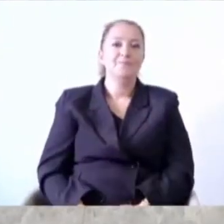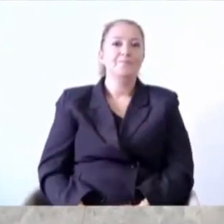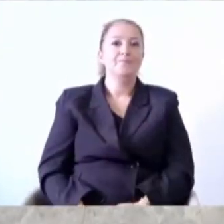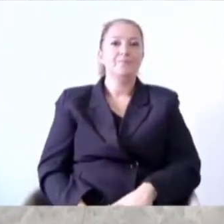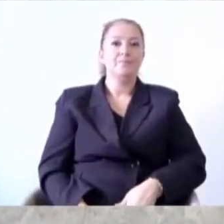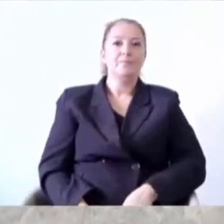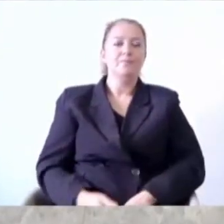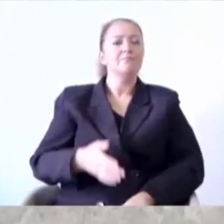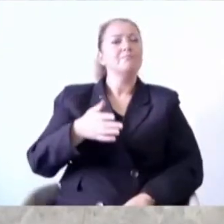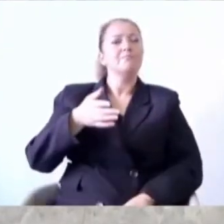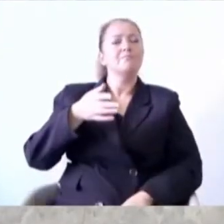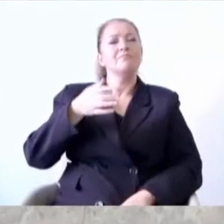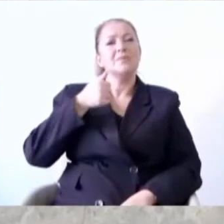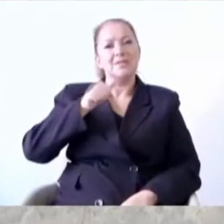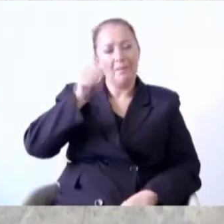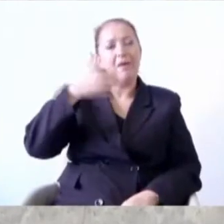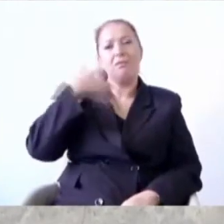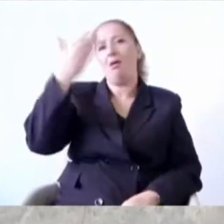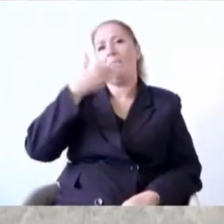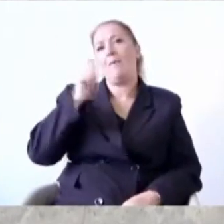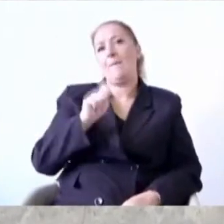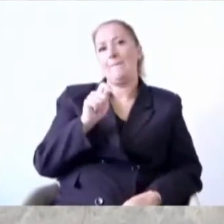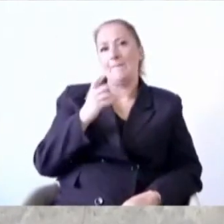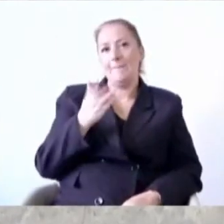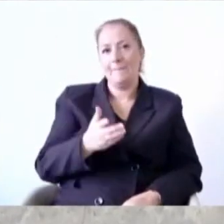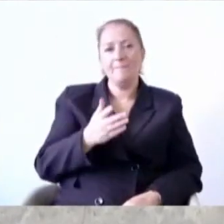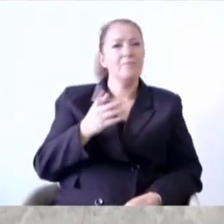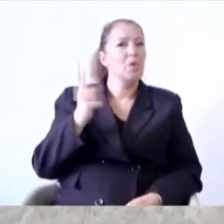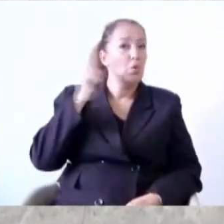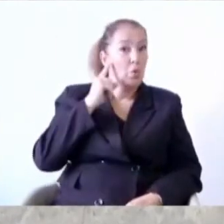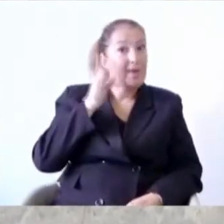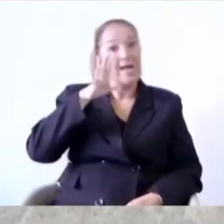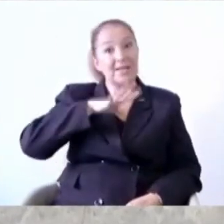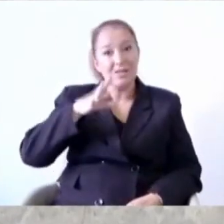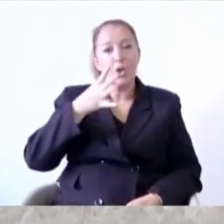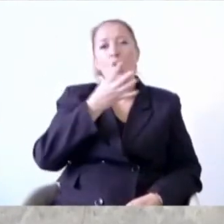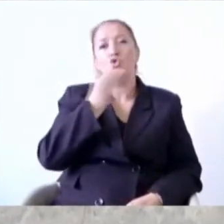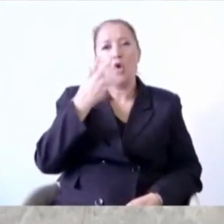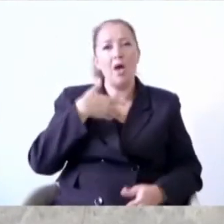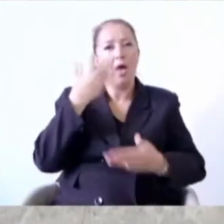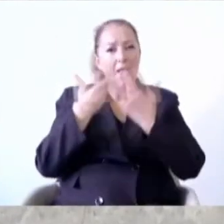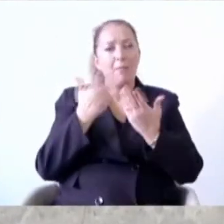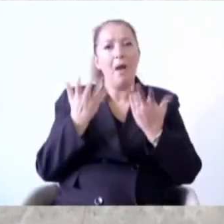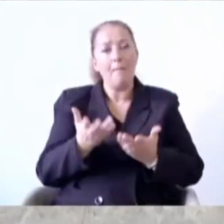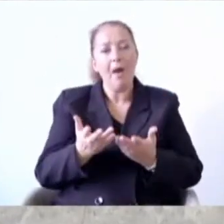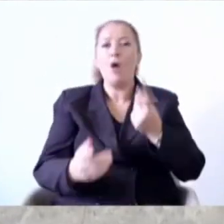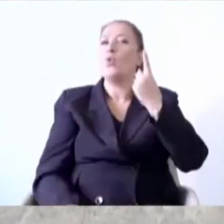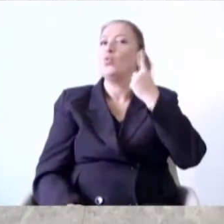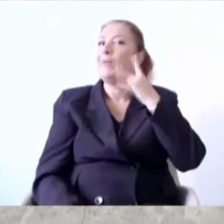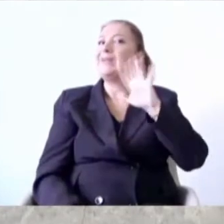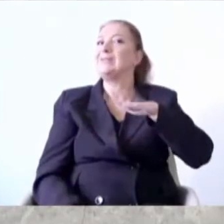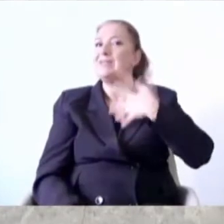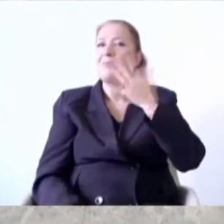da anlatırız size günü geldiğinde günü geldiğinde. Duymak isteyene çok şey söyledim ama duymak istemeyene hiçbir şey